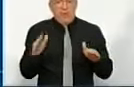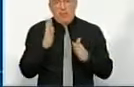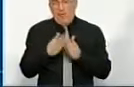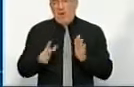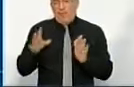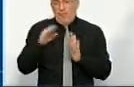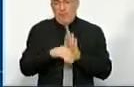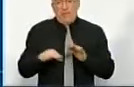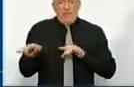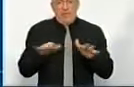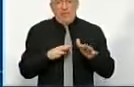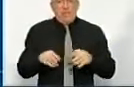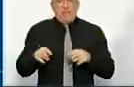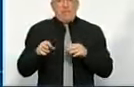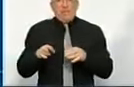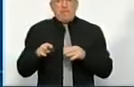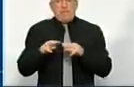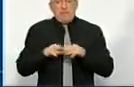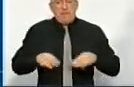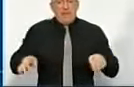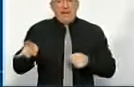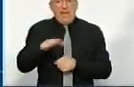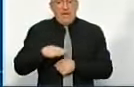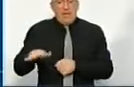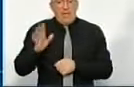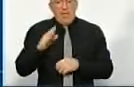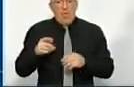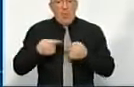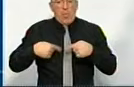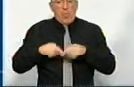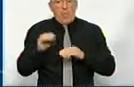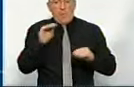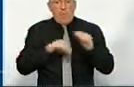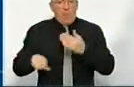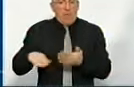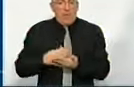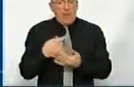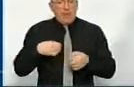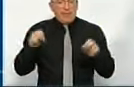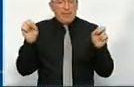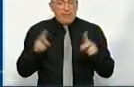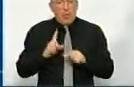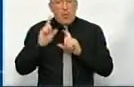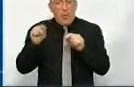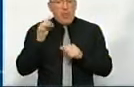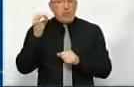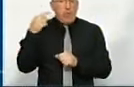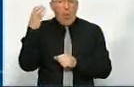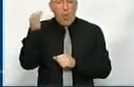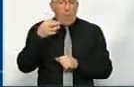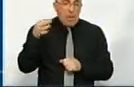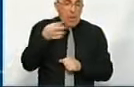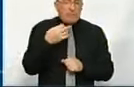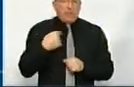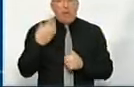включатися механізм Мінрегіону, як орган, який формує політику. І я от спеціально тому і їжу по областям, і